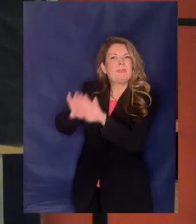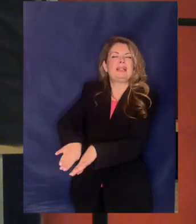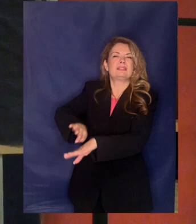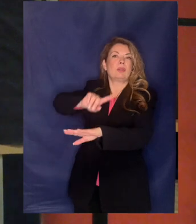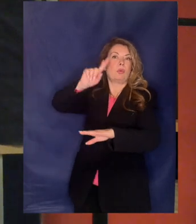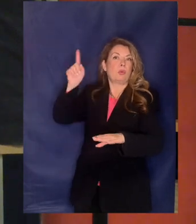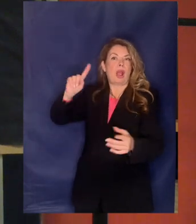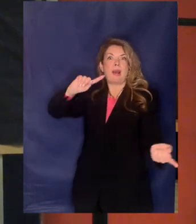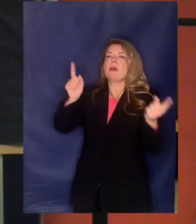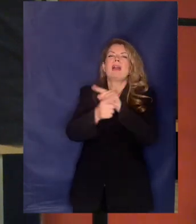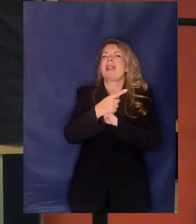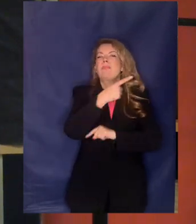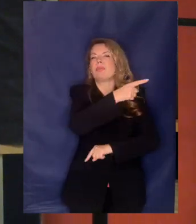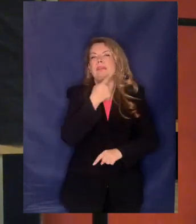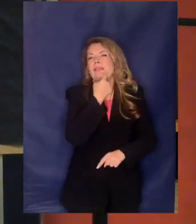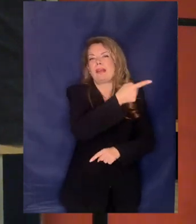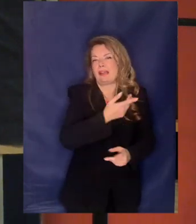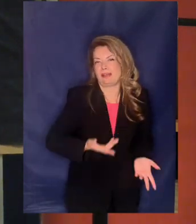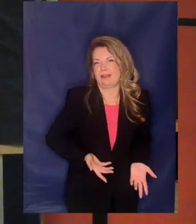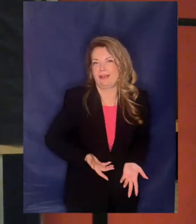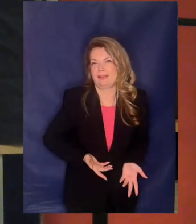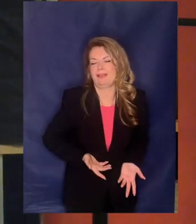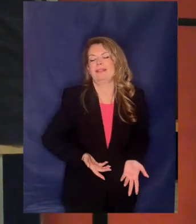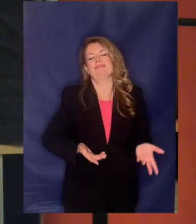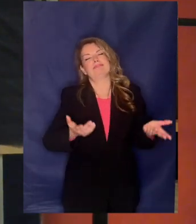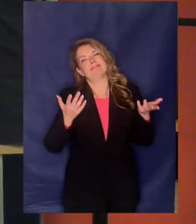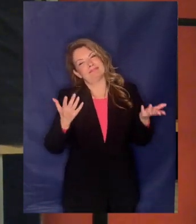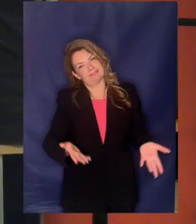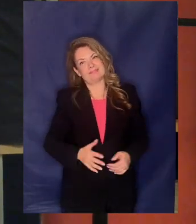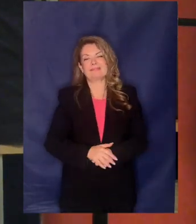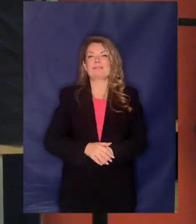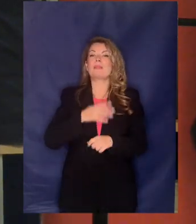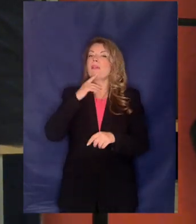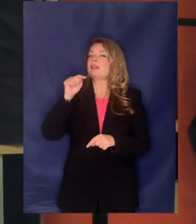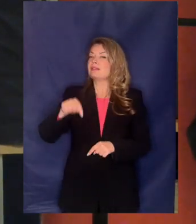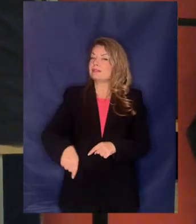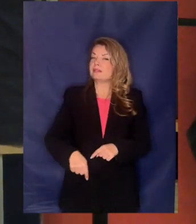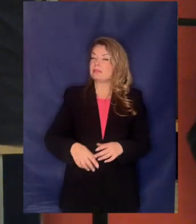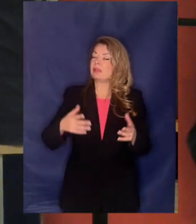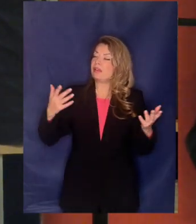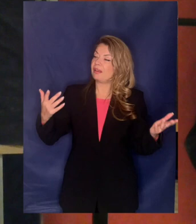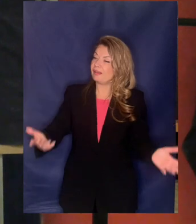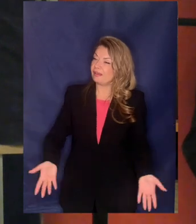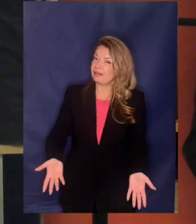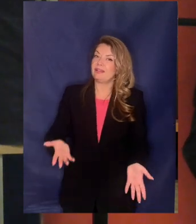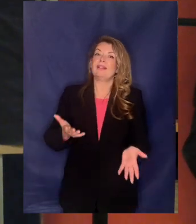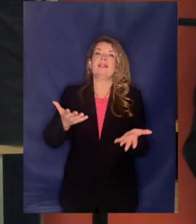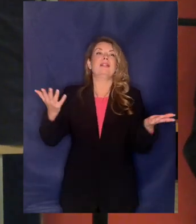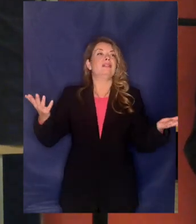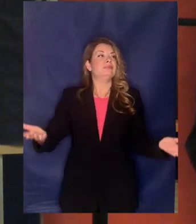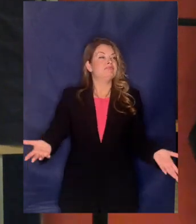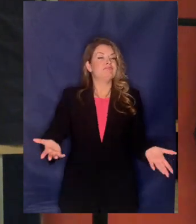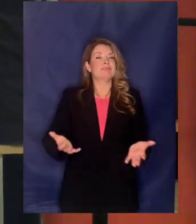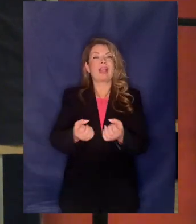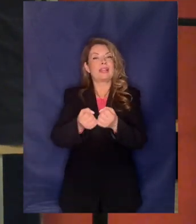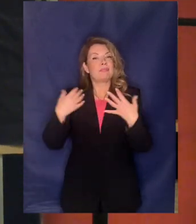Σταύρος ενδεχομένως για να είμαι επίκαιρη λοιπόν σήμερα όμως να είναι καλά η ενημέρωση 108